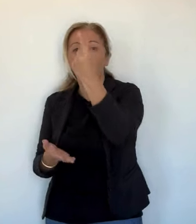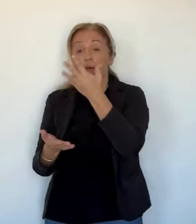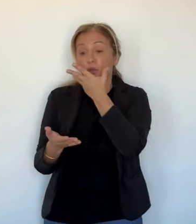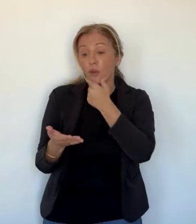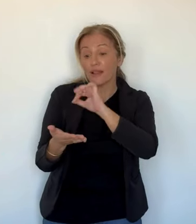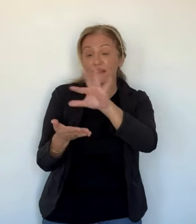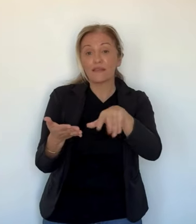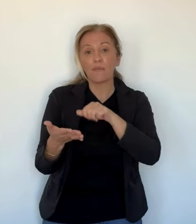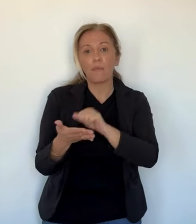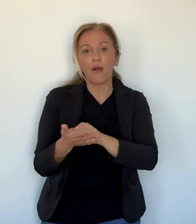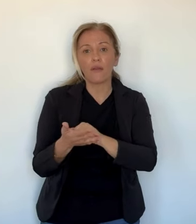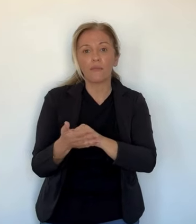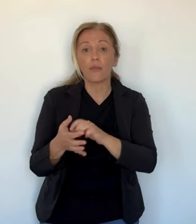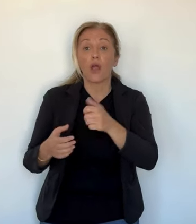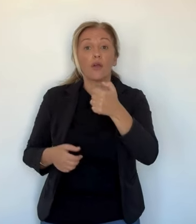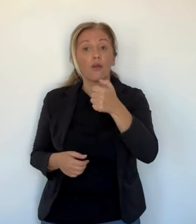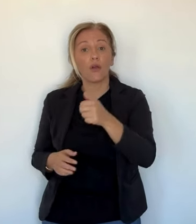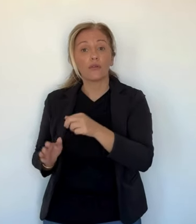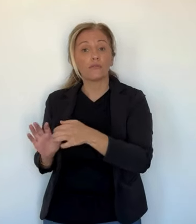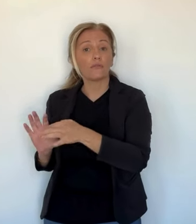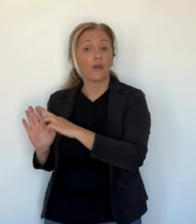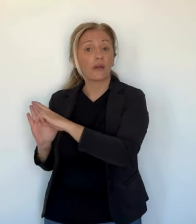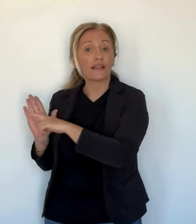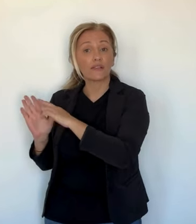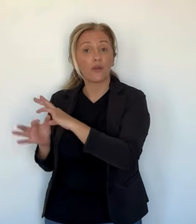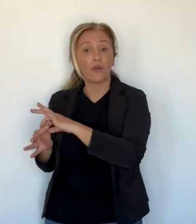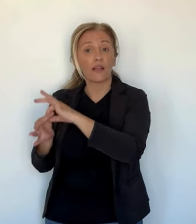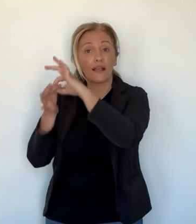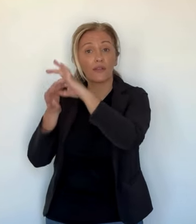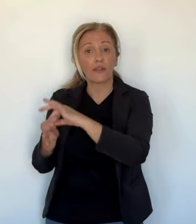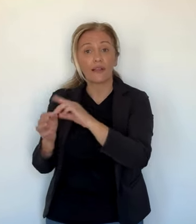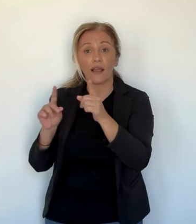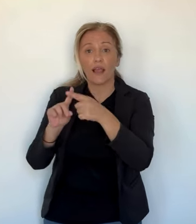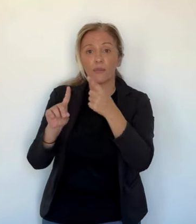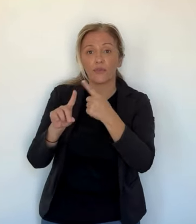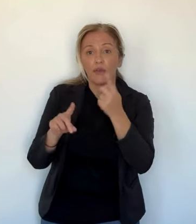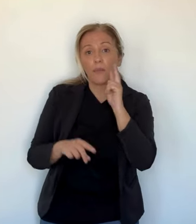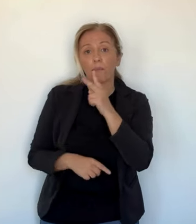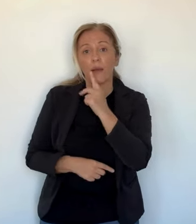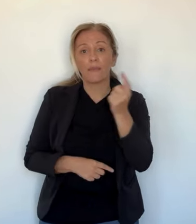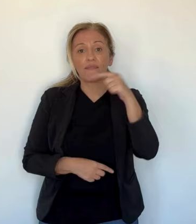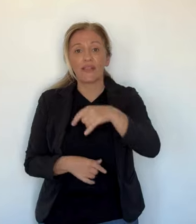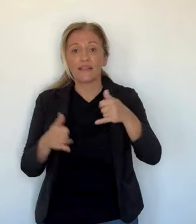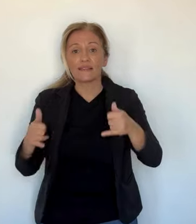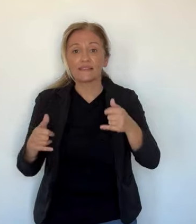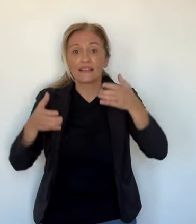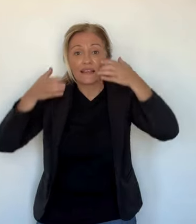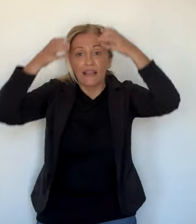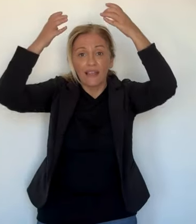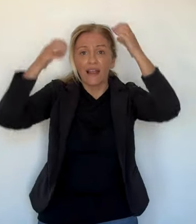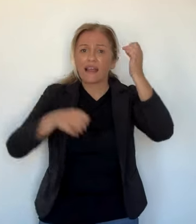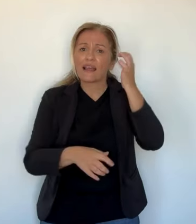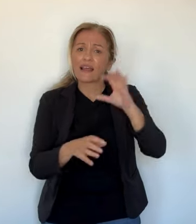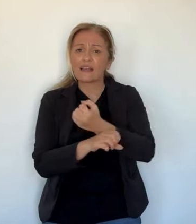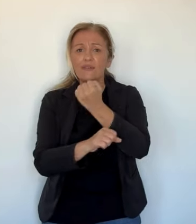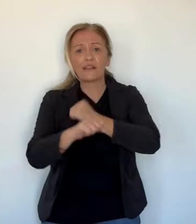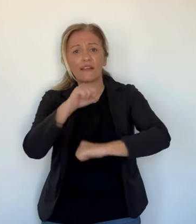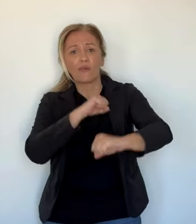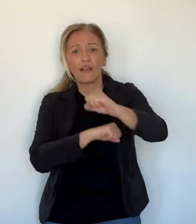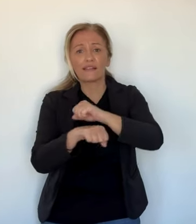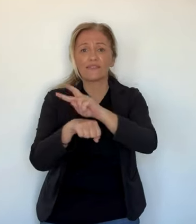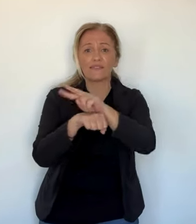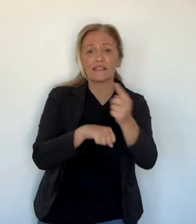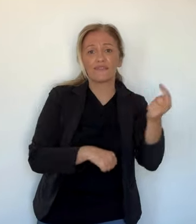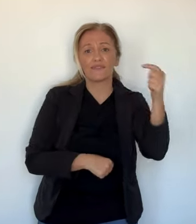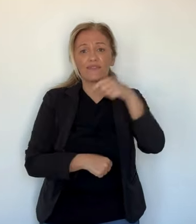où il y a beaucoup de catholiques. On ne pas pourquoi il n pas. Que le cardinal réussisse à le faire venir, ça fera plaisir à plein de gens. Ce n pas non